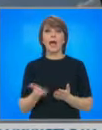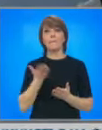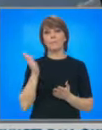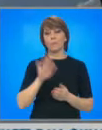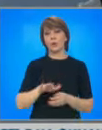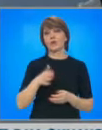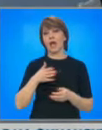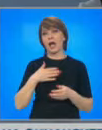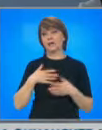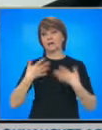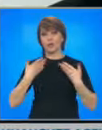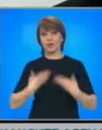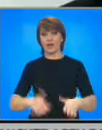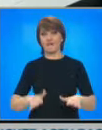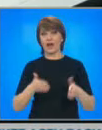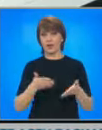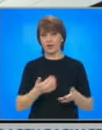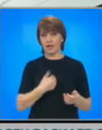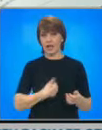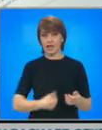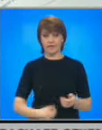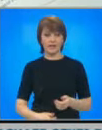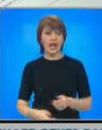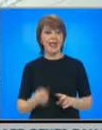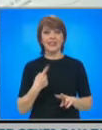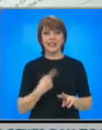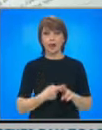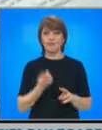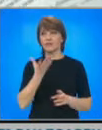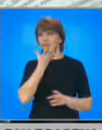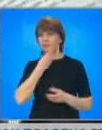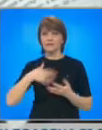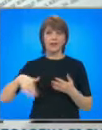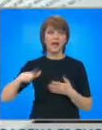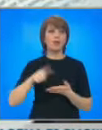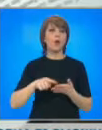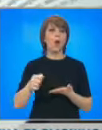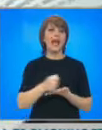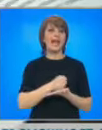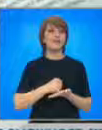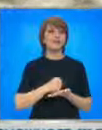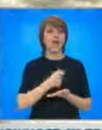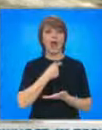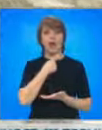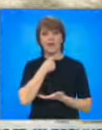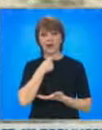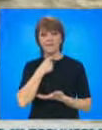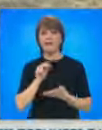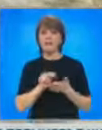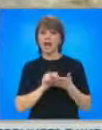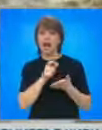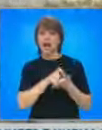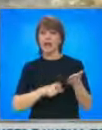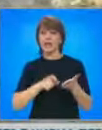се отървах от тази поразия. Така яромунах Нелфит става известен като лечителя на Левски. С рецептите си